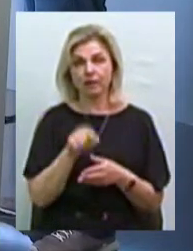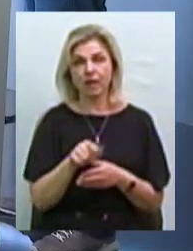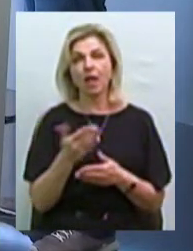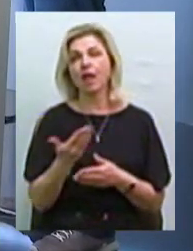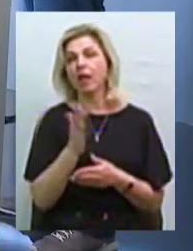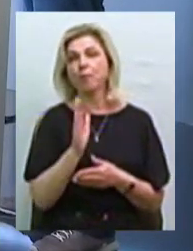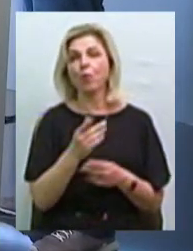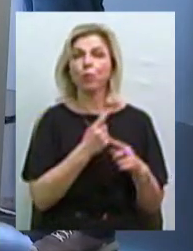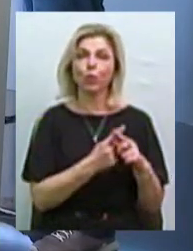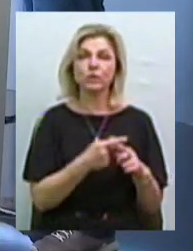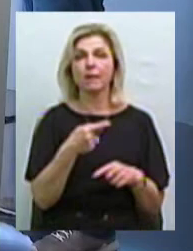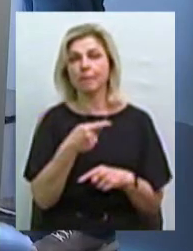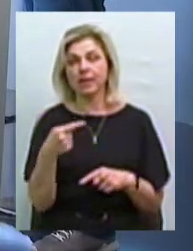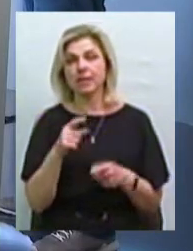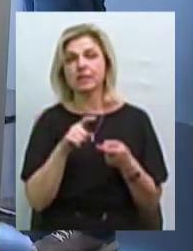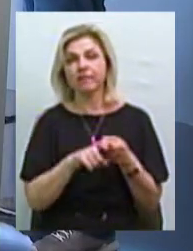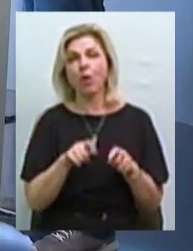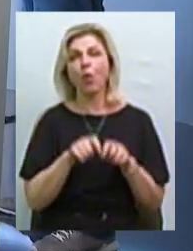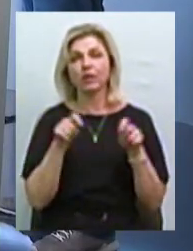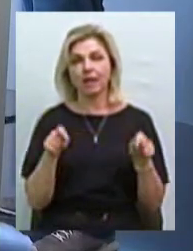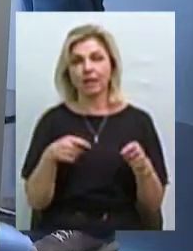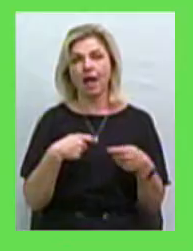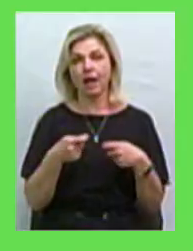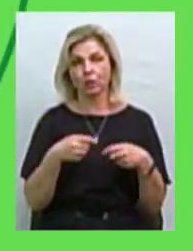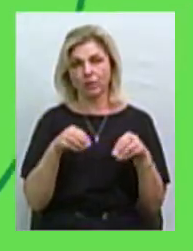плюси і мінуси у зв'язку з відкриттям ринку землі. Будь ласка.